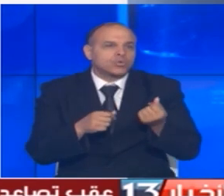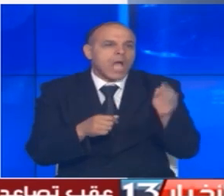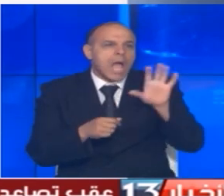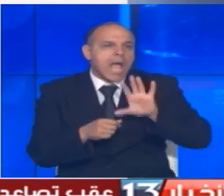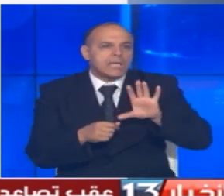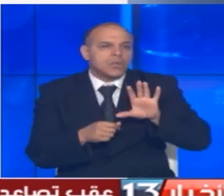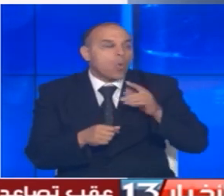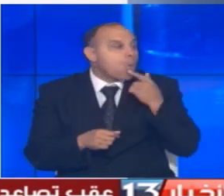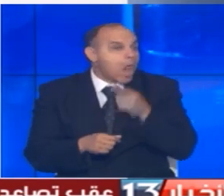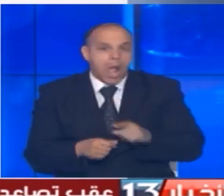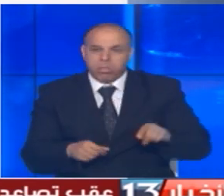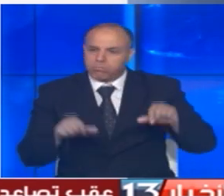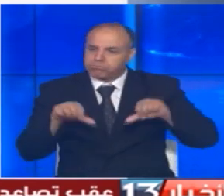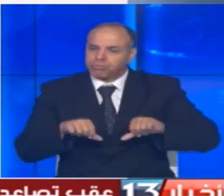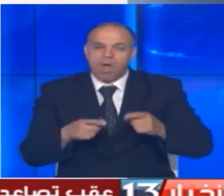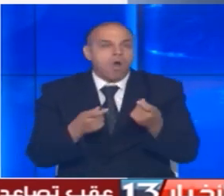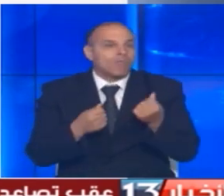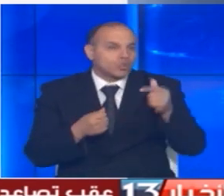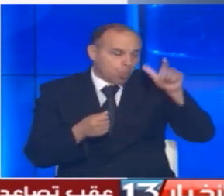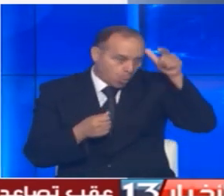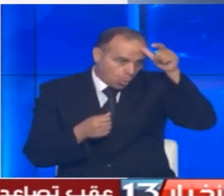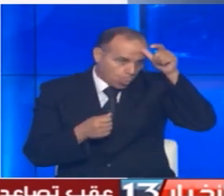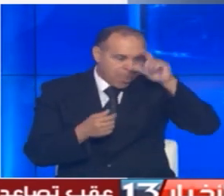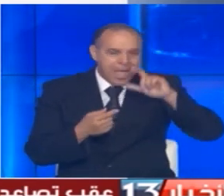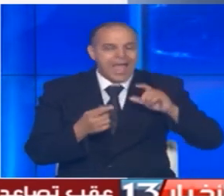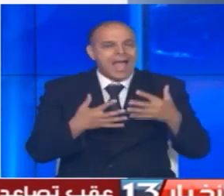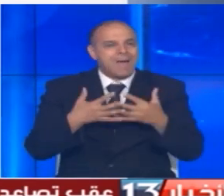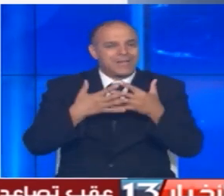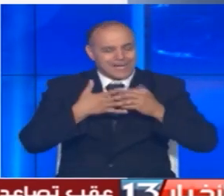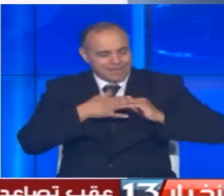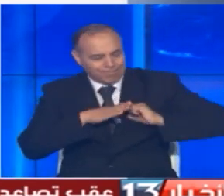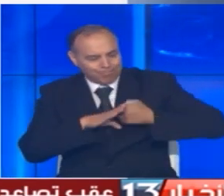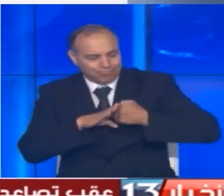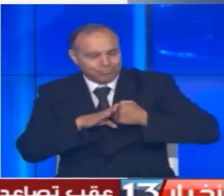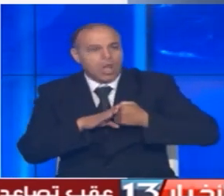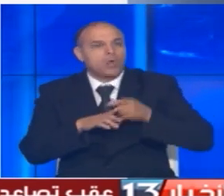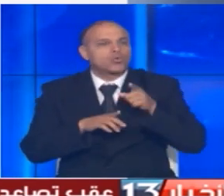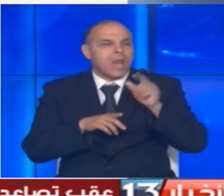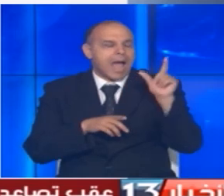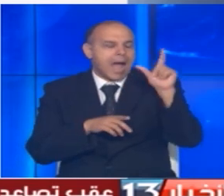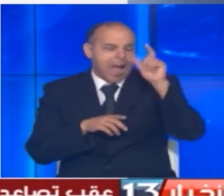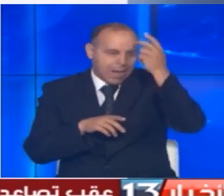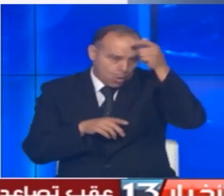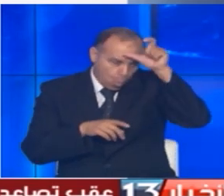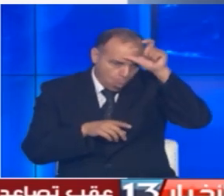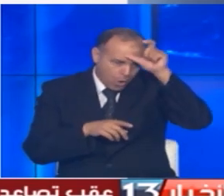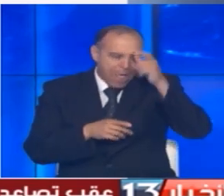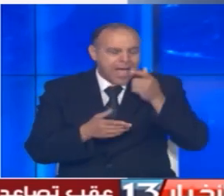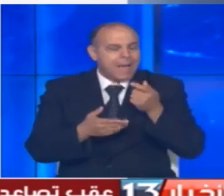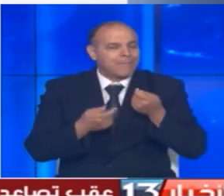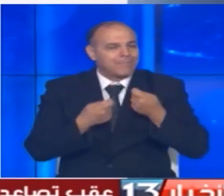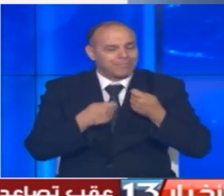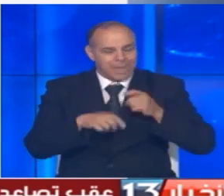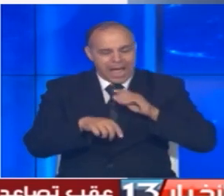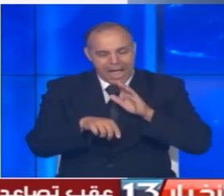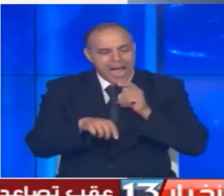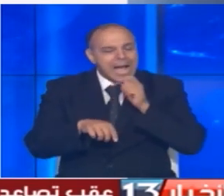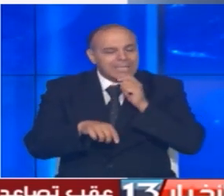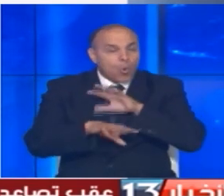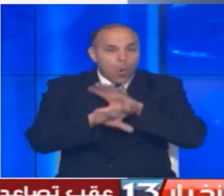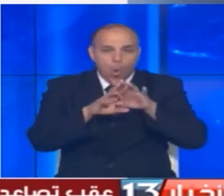والمحيط الهادي وذلك عقب فرض واشنطن رسهما جموكية إضافية على الواردات التركية من الصلب